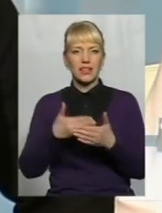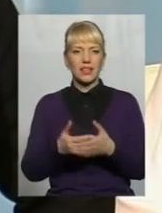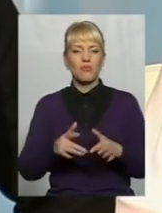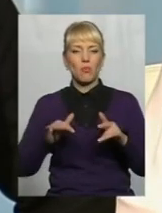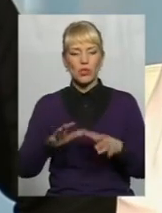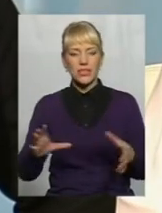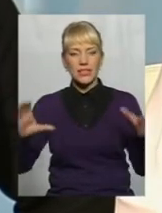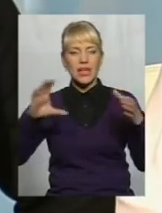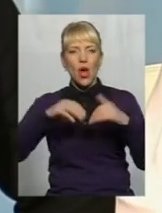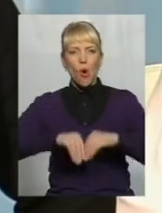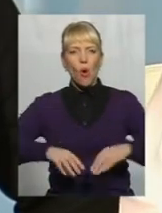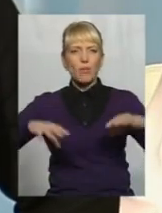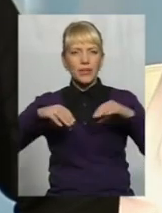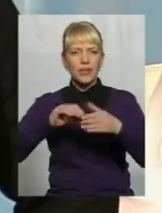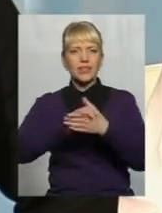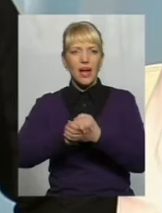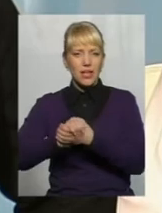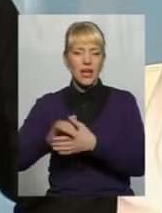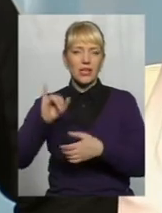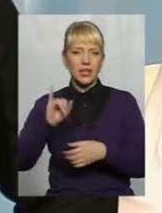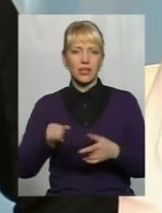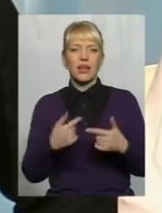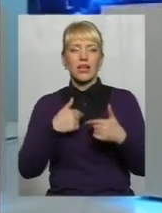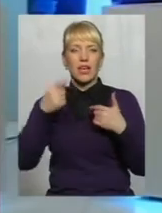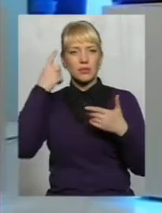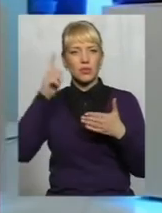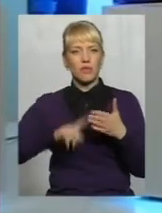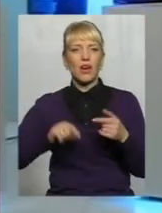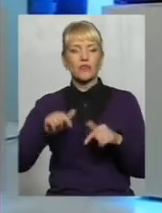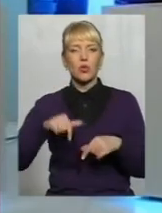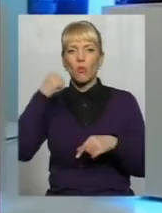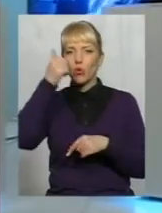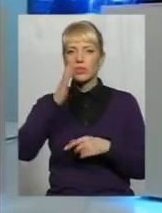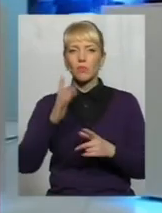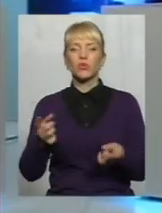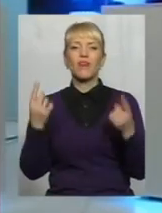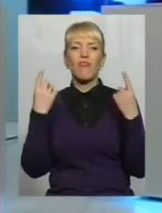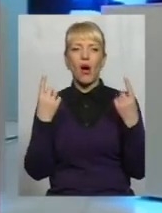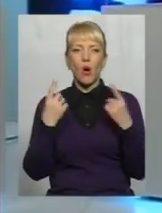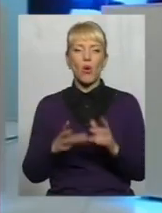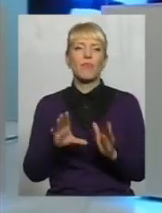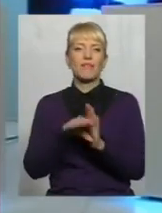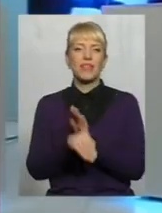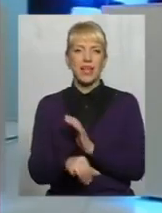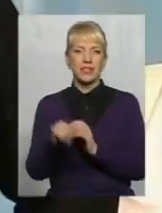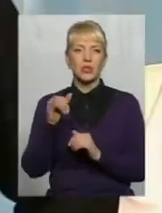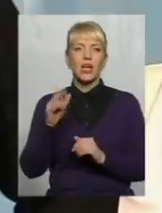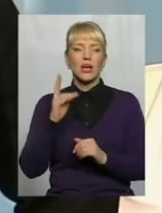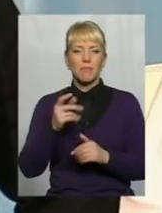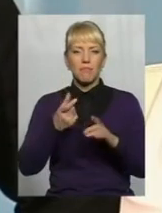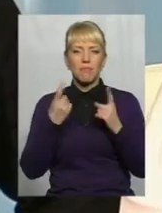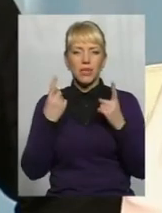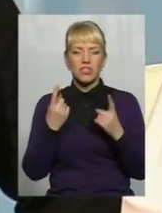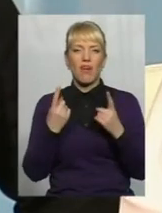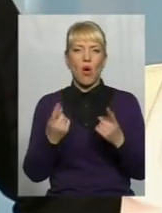'єднання Тобто я сподіваюся, що в цьому році буде такий більш вагомий крок